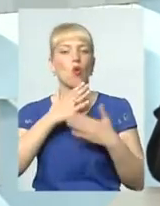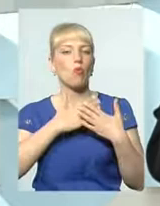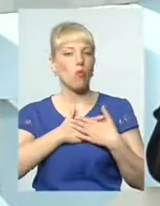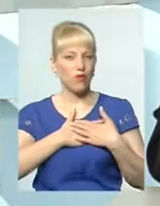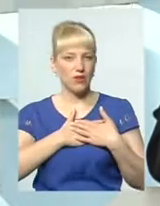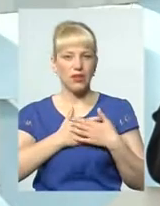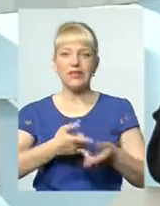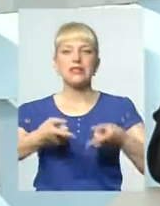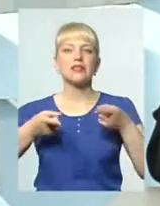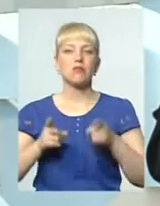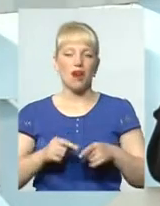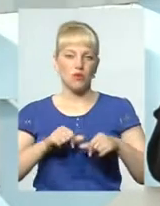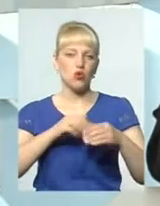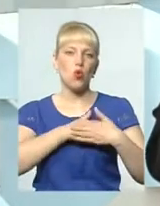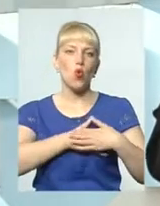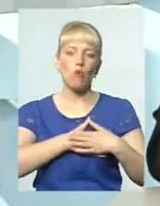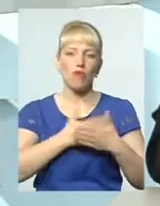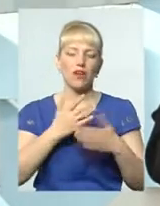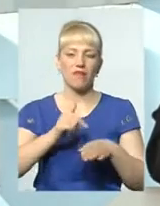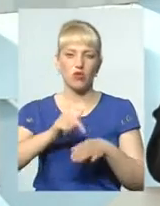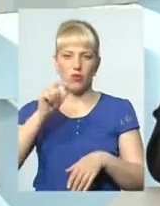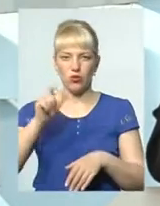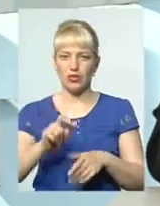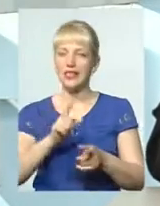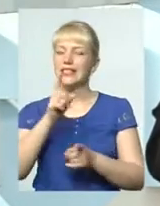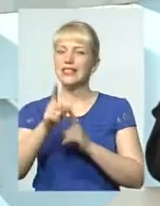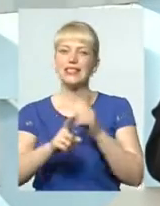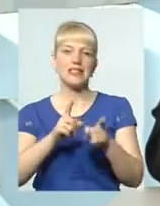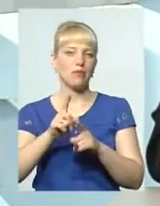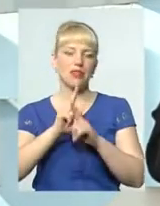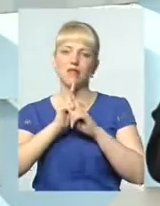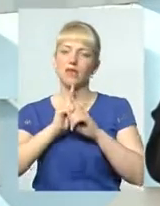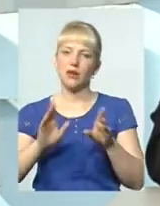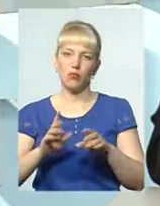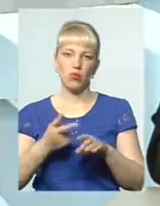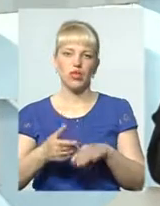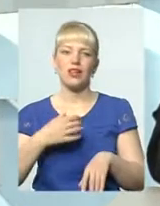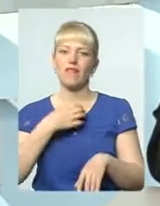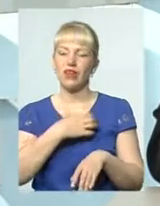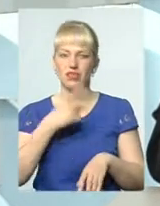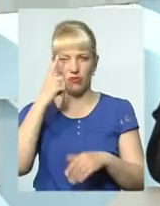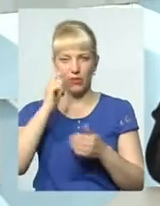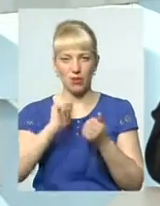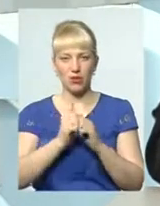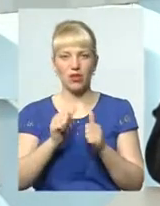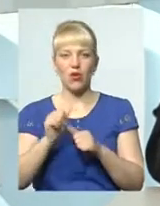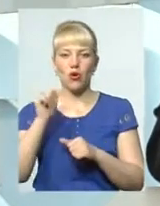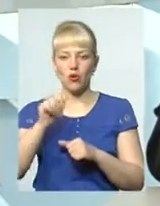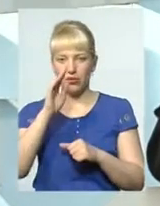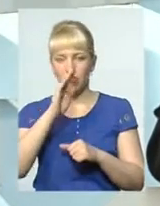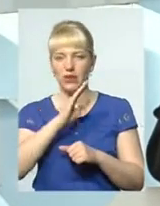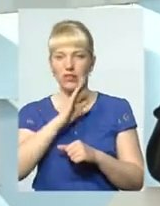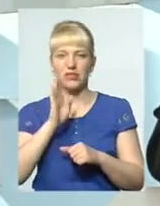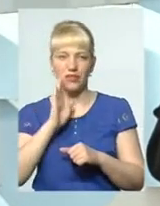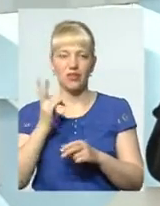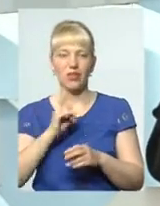справжньої любові, яку відчуває дитина, змін не буде. І дуже важливо пам'ятати, що крім батьків, вчити батьків, дуже